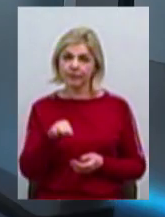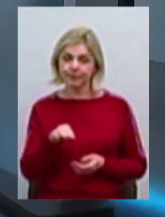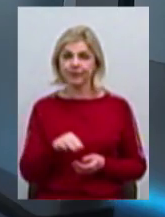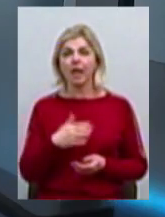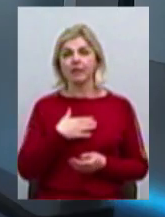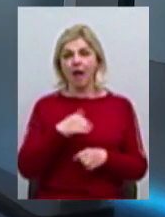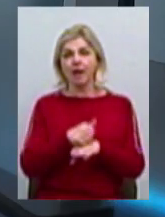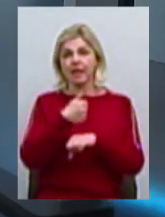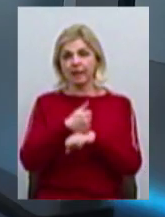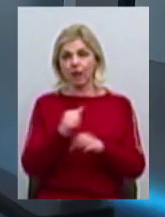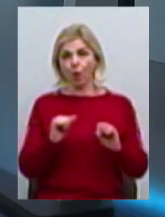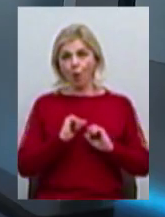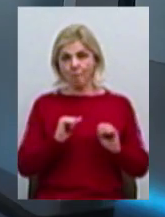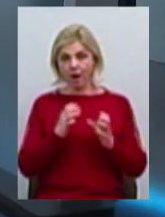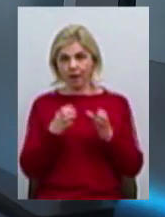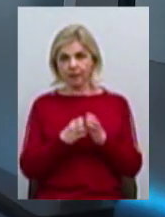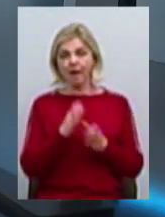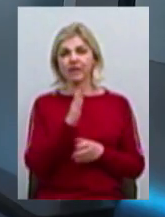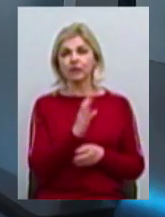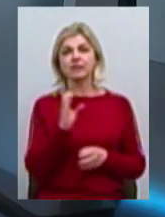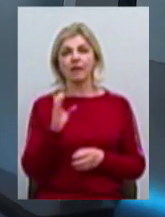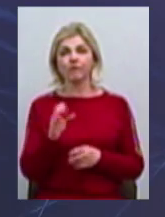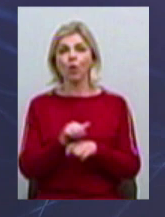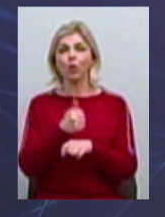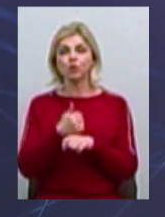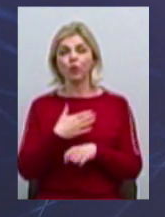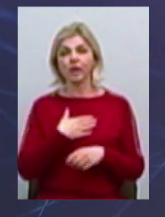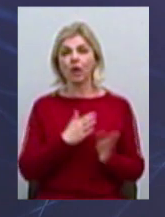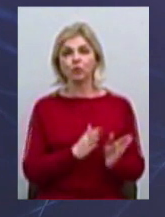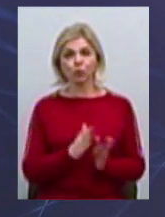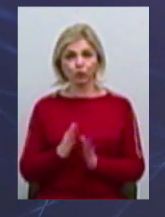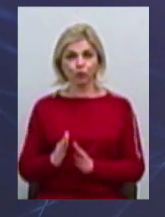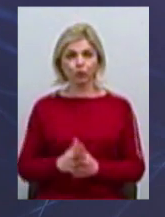лідер команди, голова правління Володимир Ставнюк, який очолює нашу структуру,